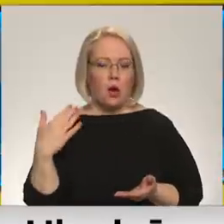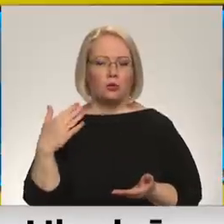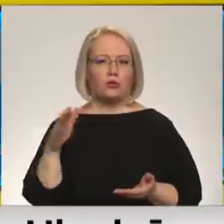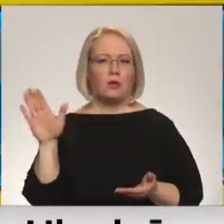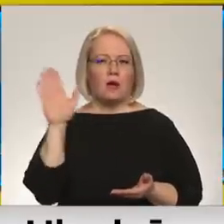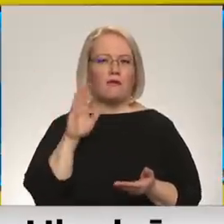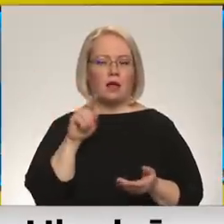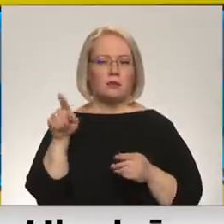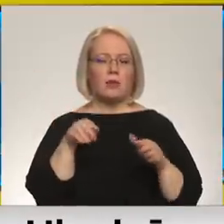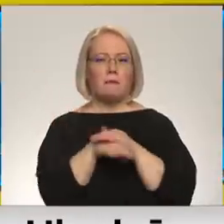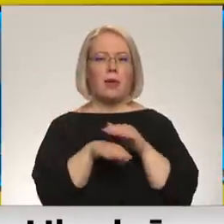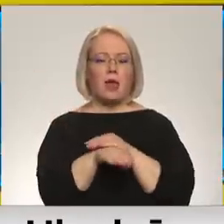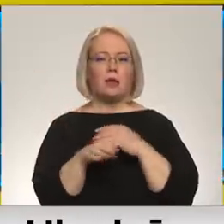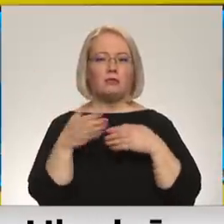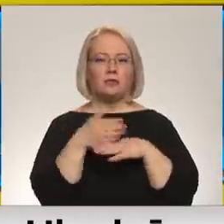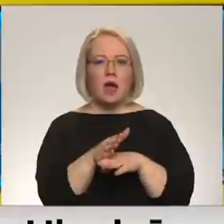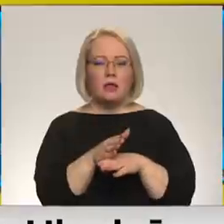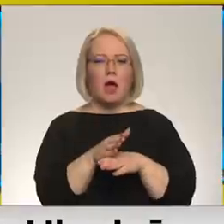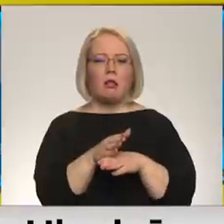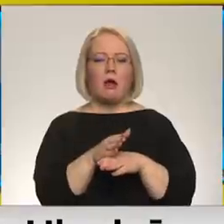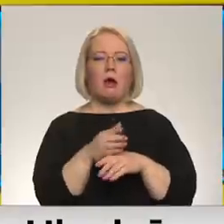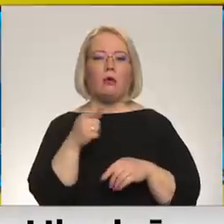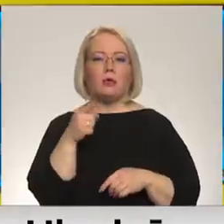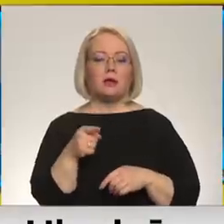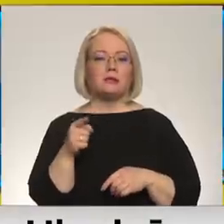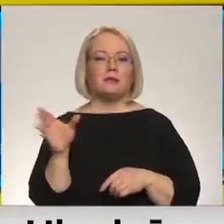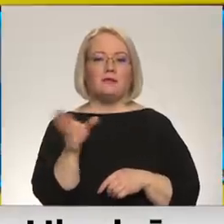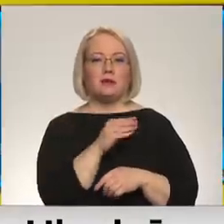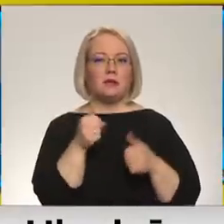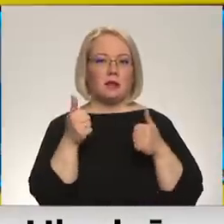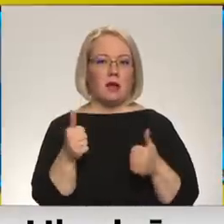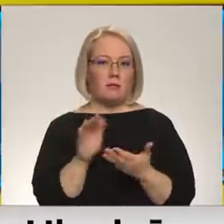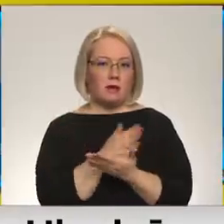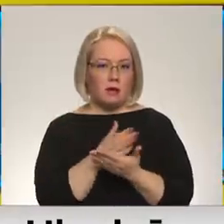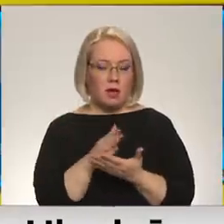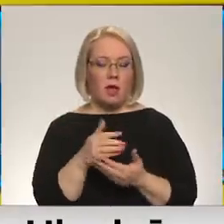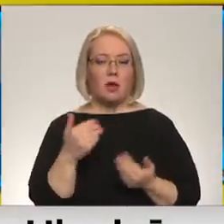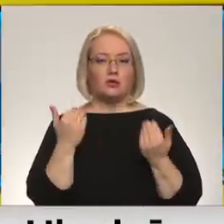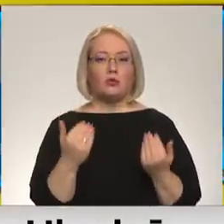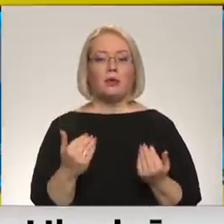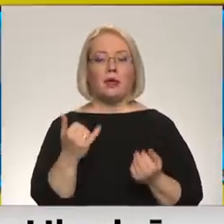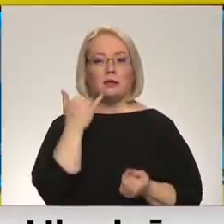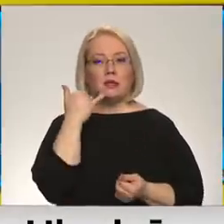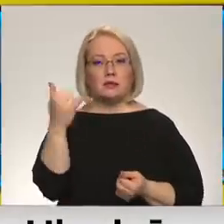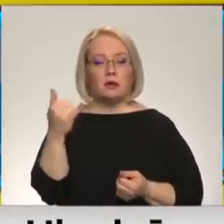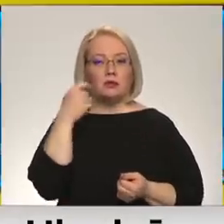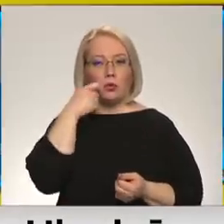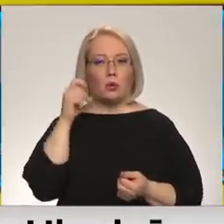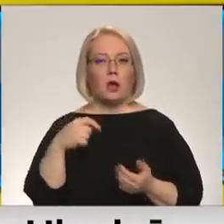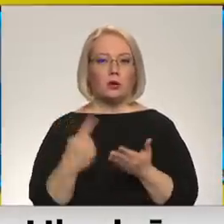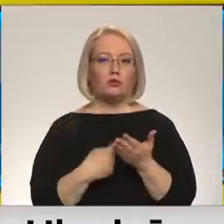bēgļi tiek faktiski nu sadalīti uz punktiem. Es domāju, ka ar to viss ir labi. Es sazinājos šodien ar ukraiņu